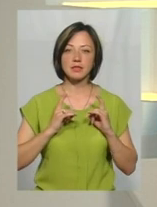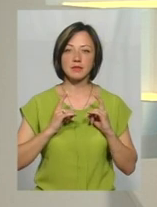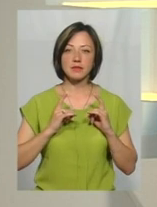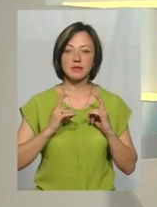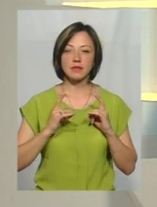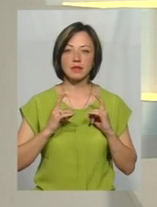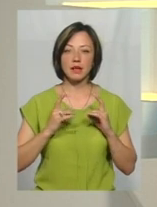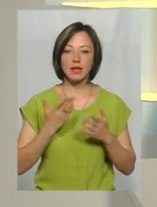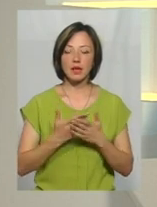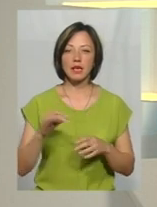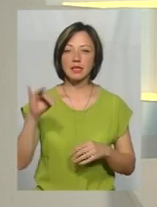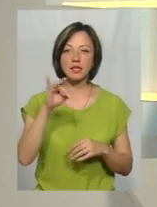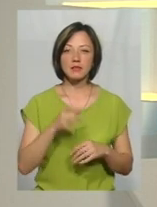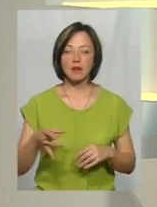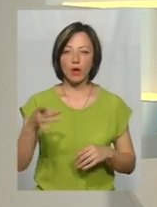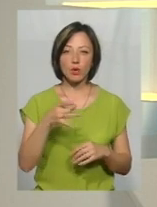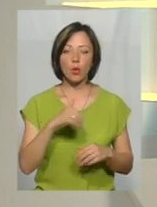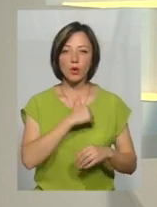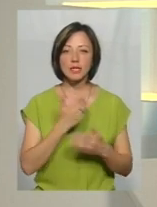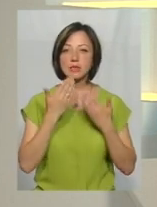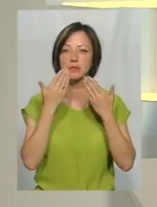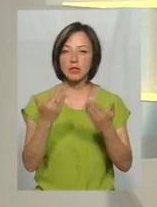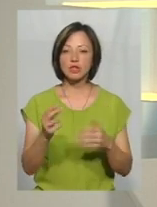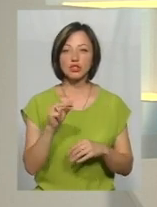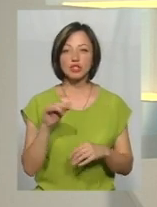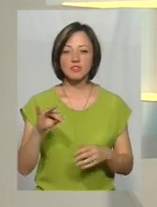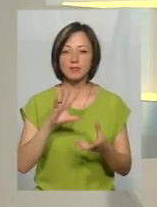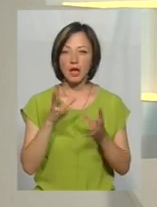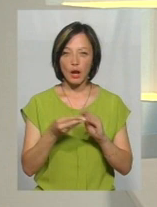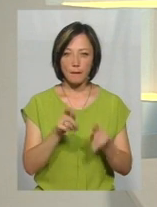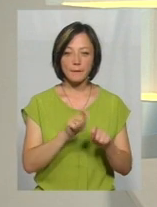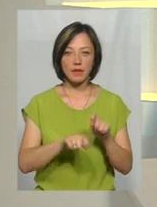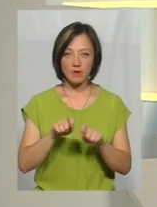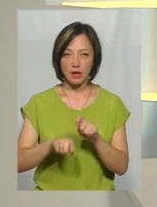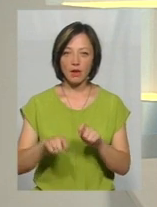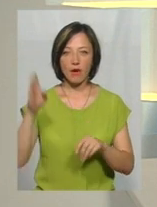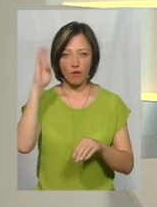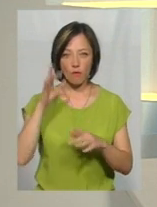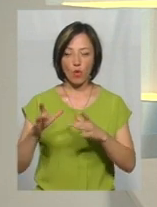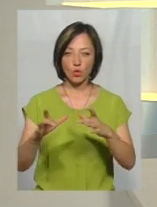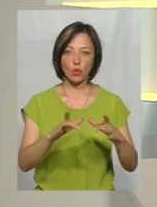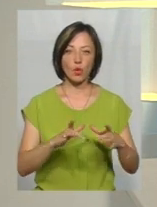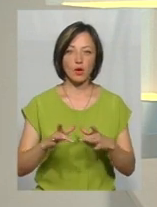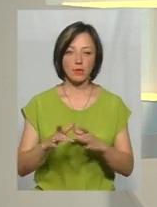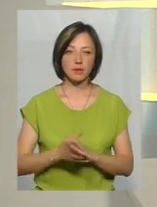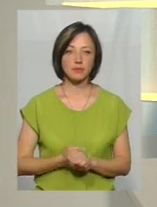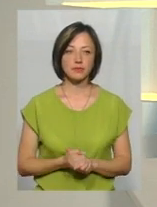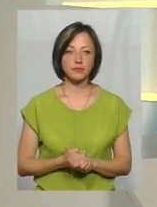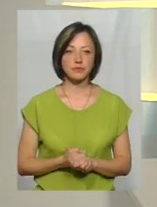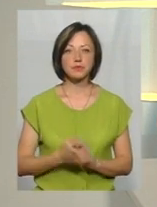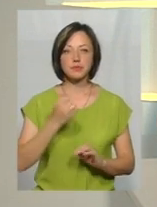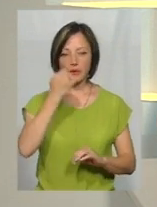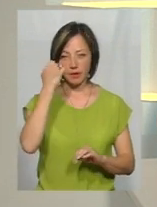Вілясавському районі. Я хотіла запитати, чи колись взагалі перебіряли ці водойми? Дякую.